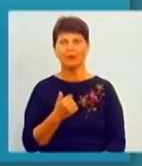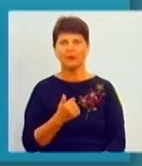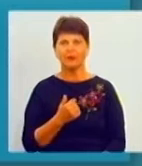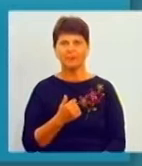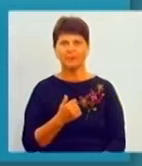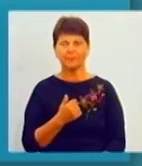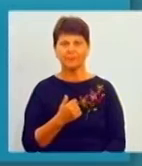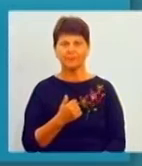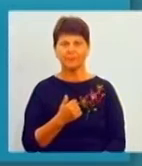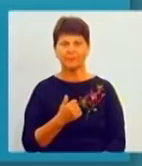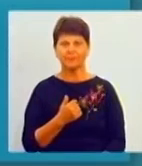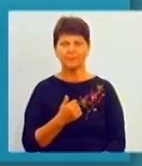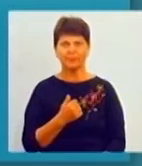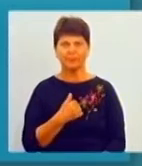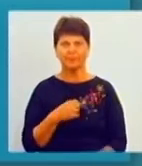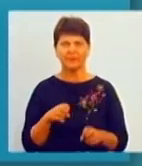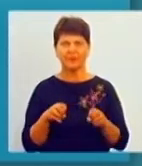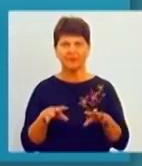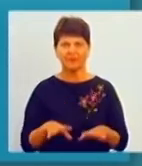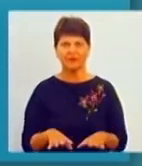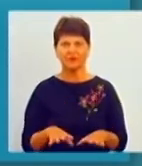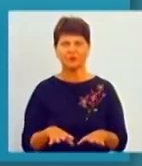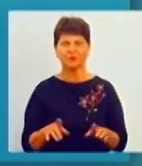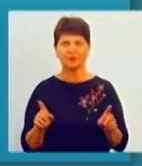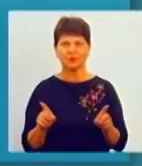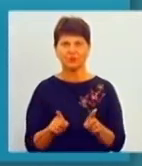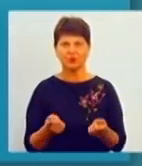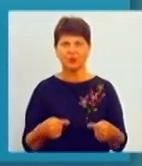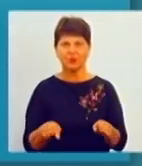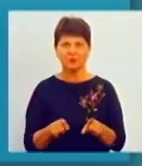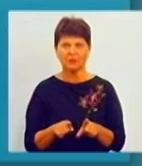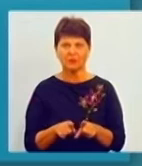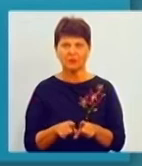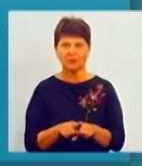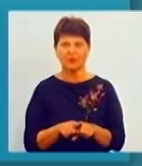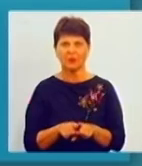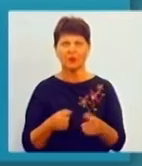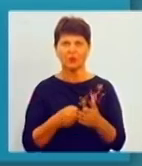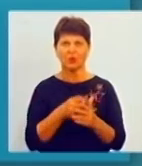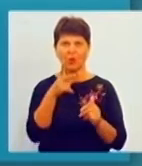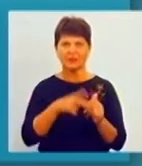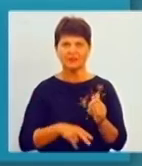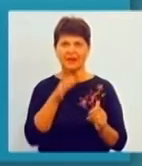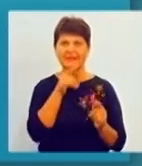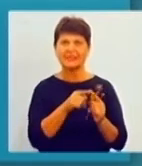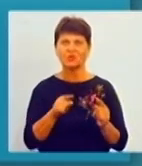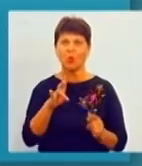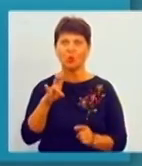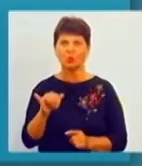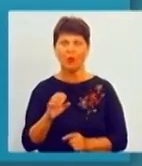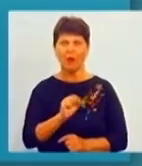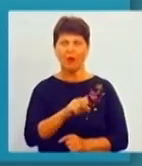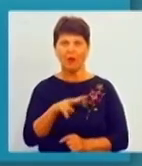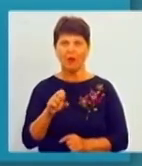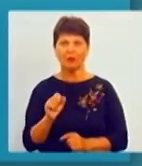Я вирішила, що такі міри ми кремемо до кінця сезону, але в будь-якому факту ми